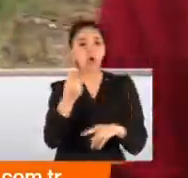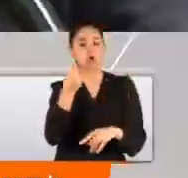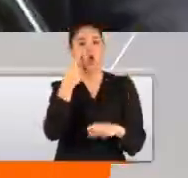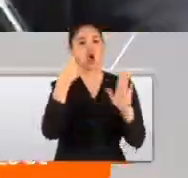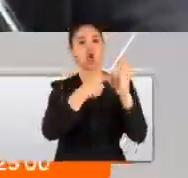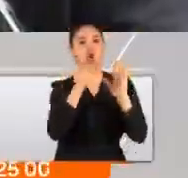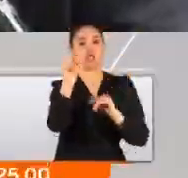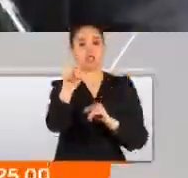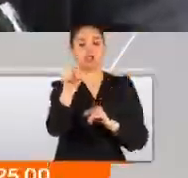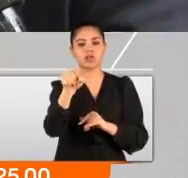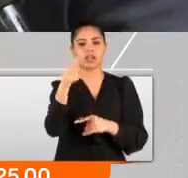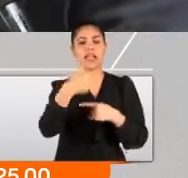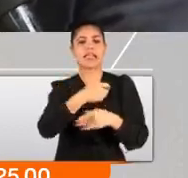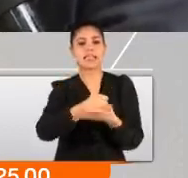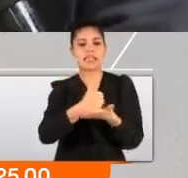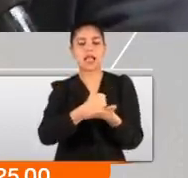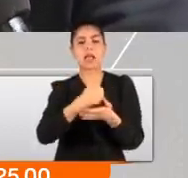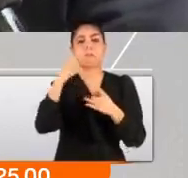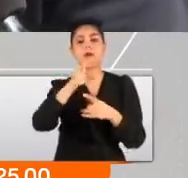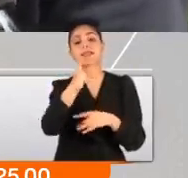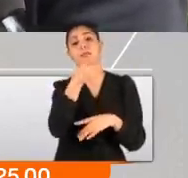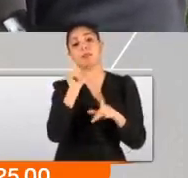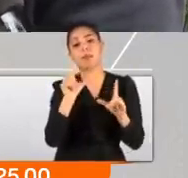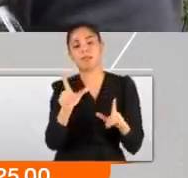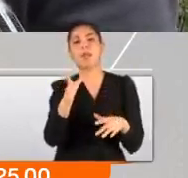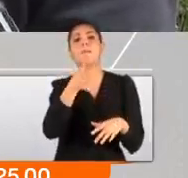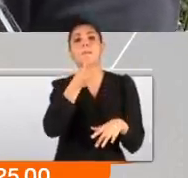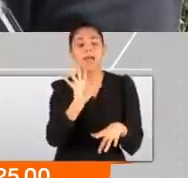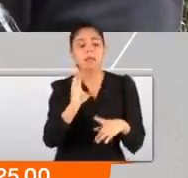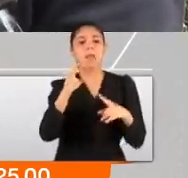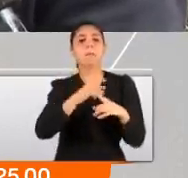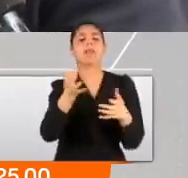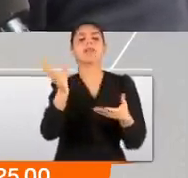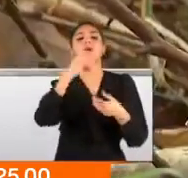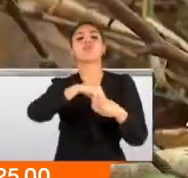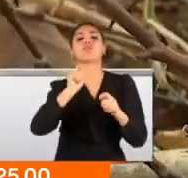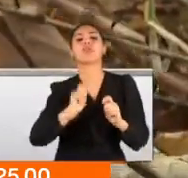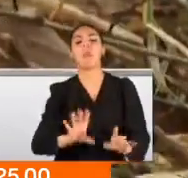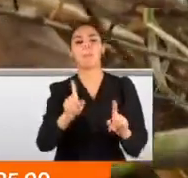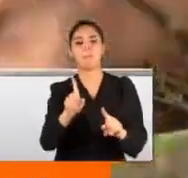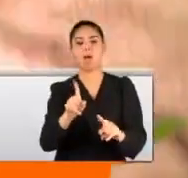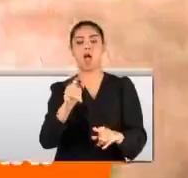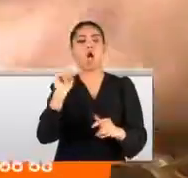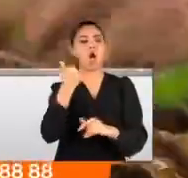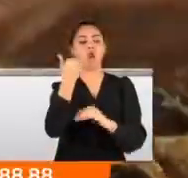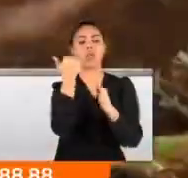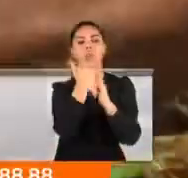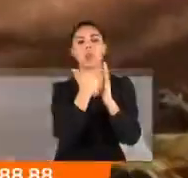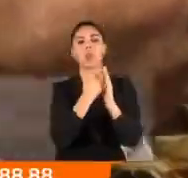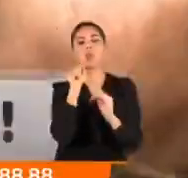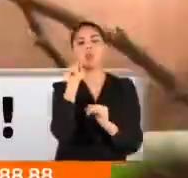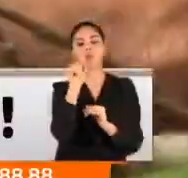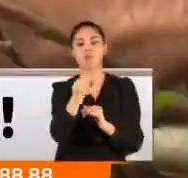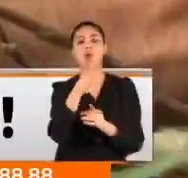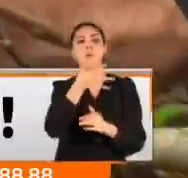sizlere. Zehirli mantarları iyice bilmeleri gerekiyor. Bilmediği çeşitleri kesinlikle toplamasınlar. En önemli kural bu. Bilmediğiniz